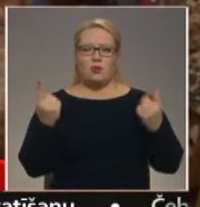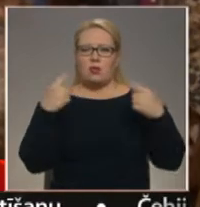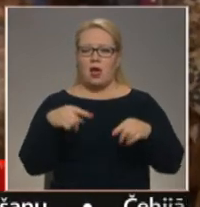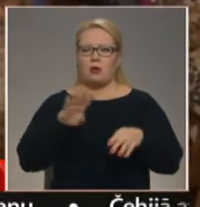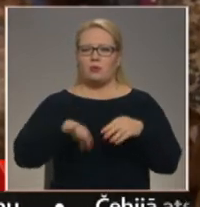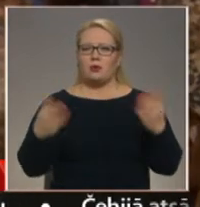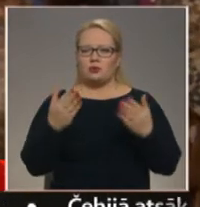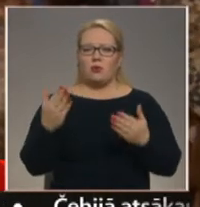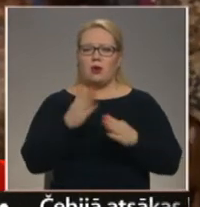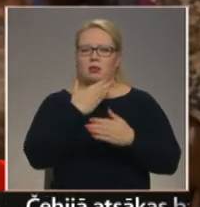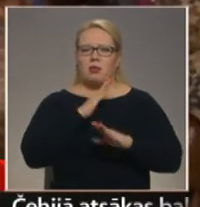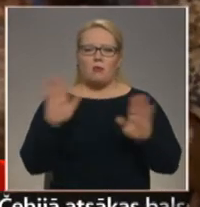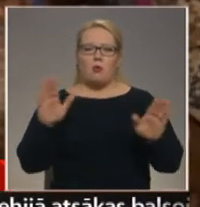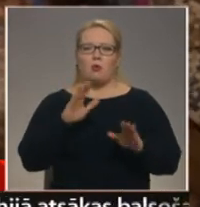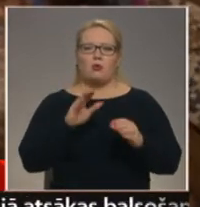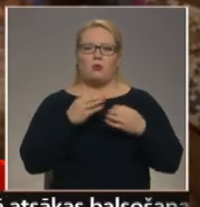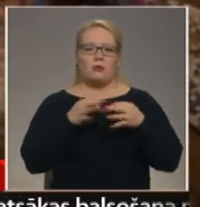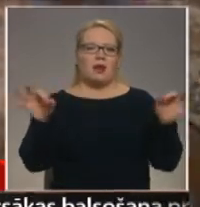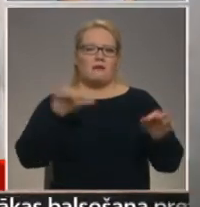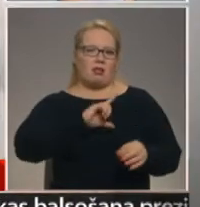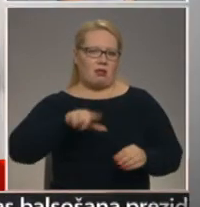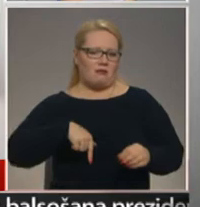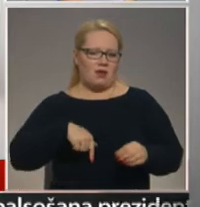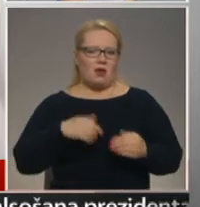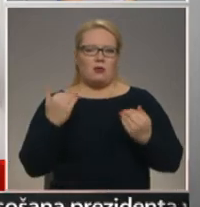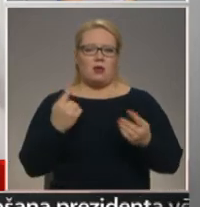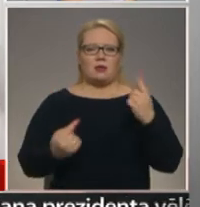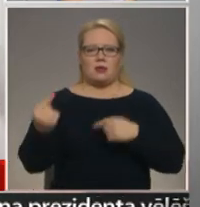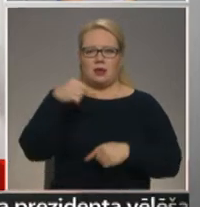nebūtu neatkarīga brīva Latvija. Tagad gan atgriežamies studijā pie tevis, Laura.